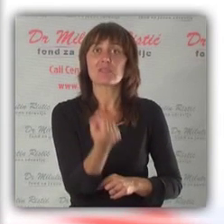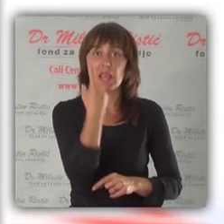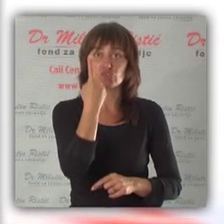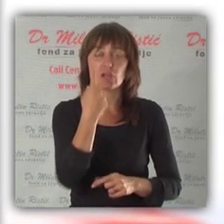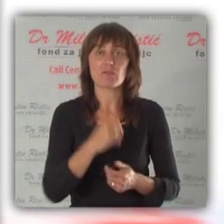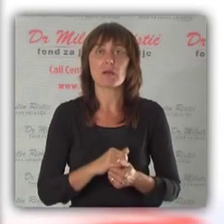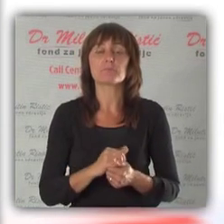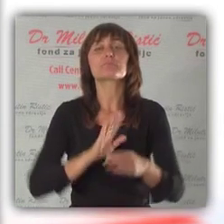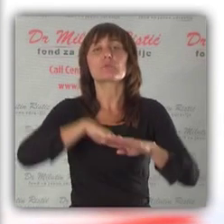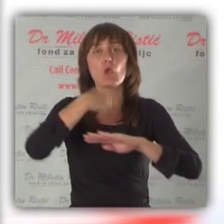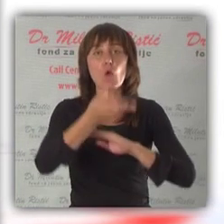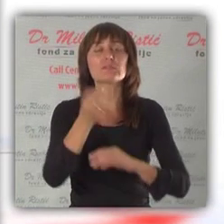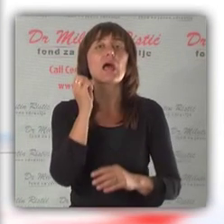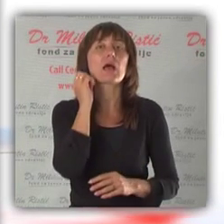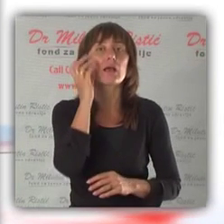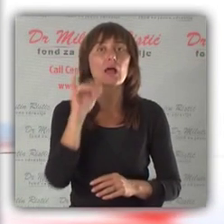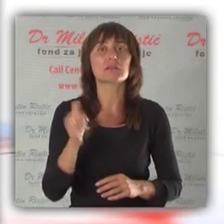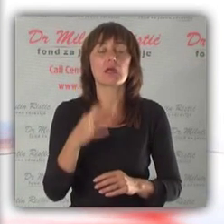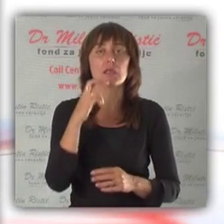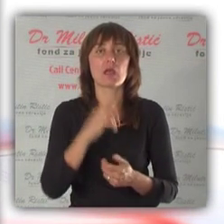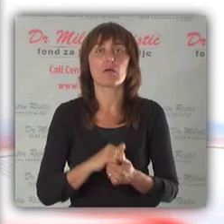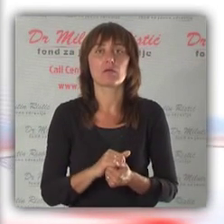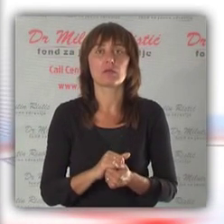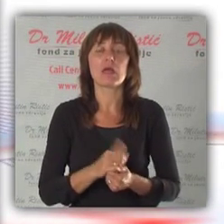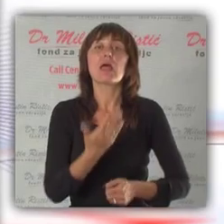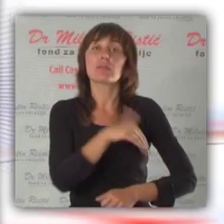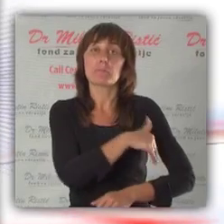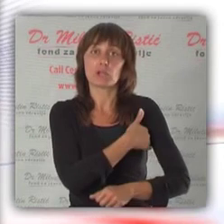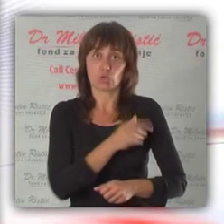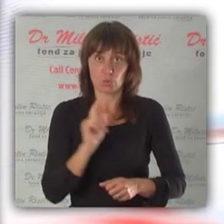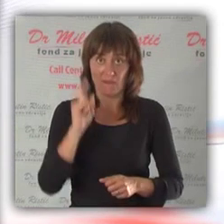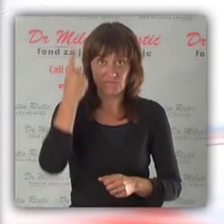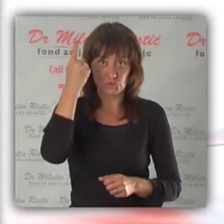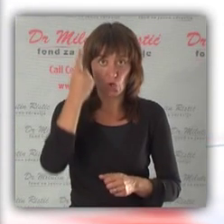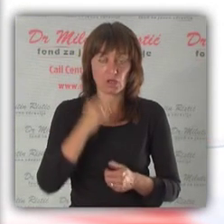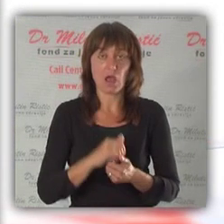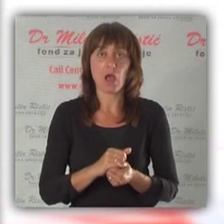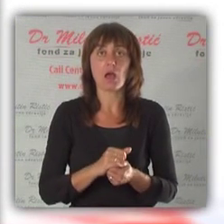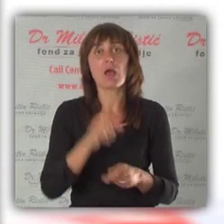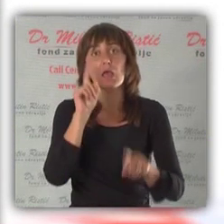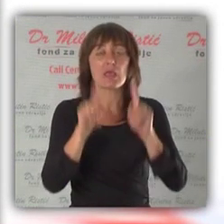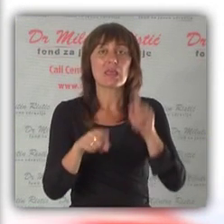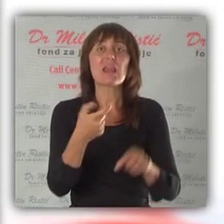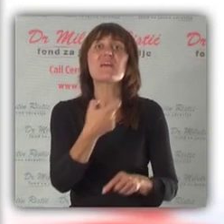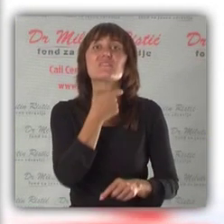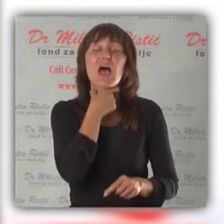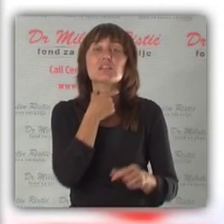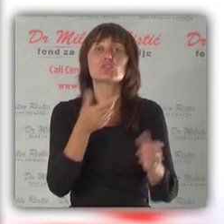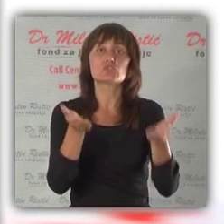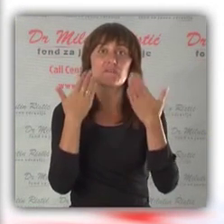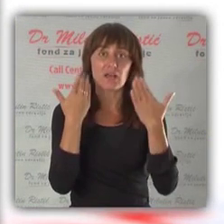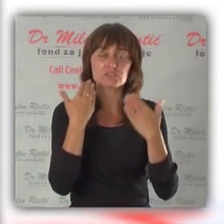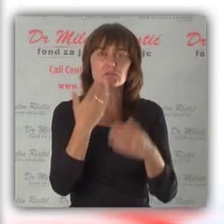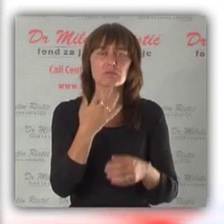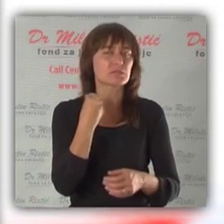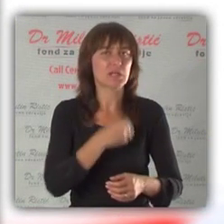temperature. On se dešava onda kada je temperatura visoka i